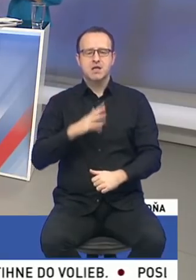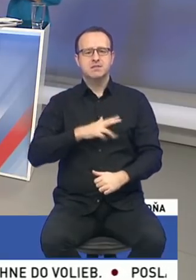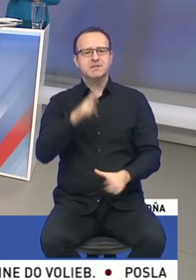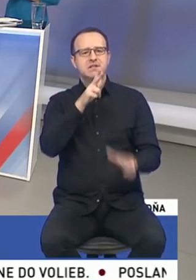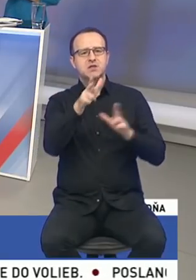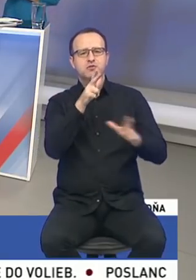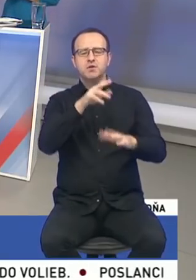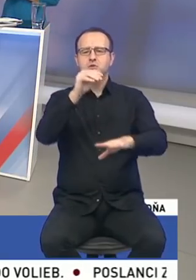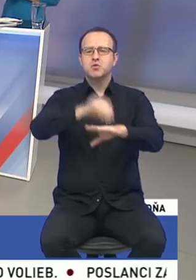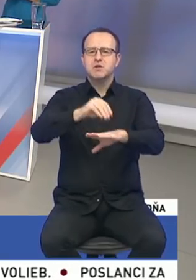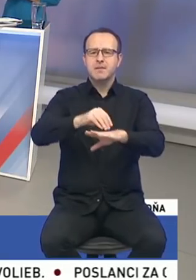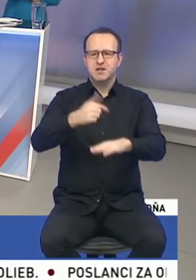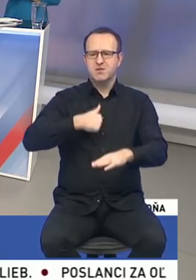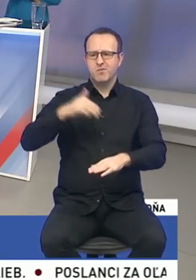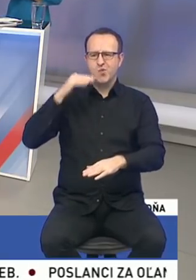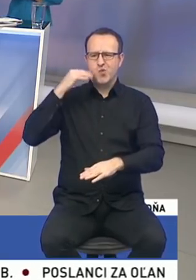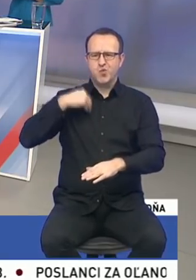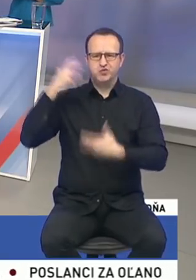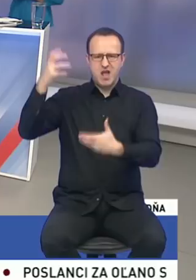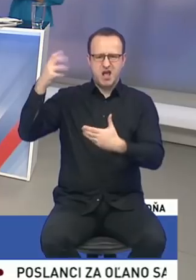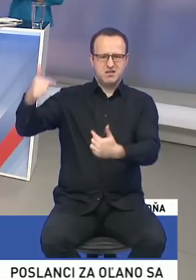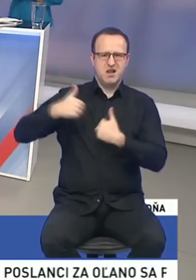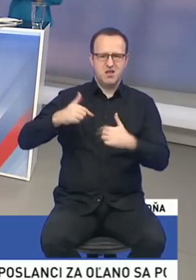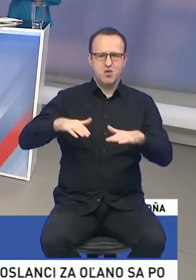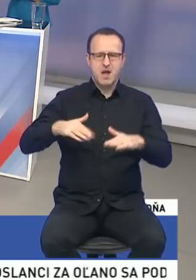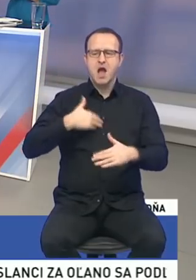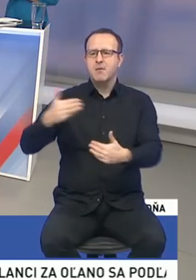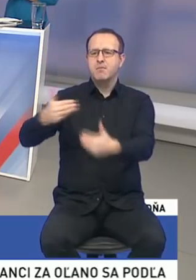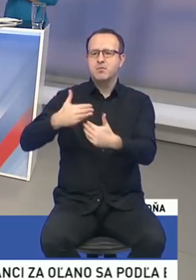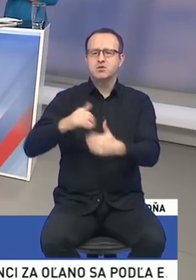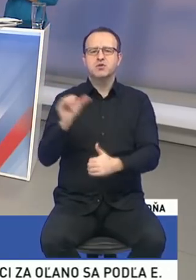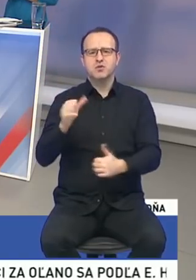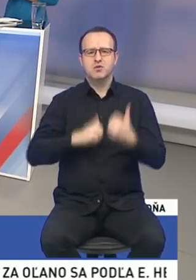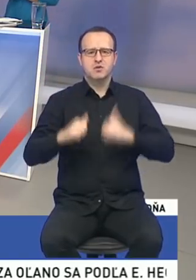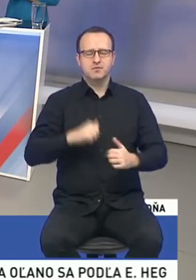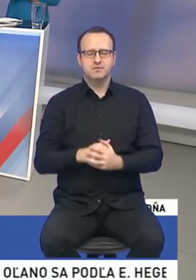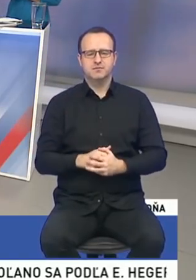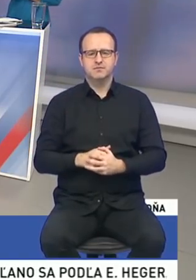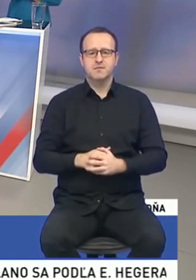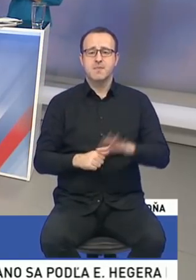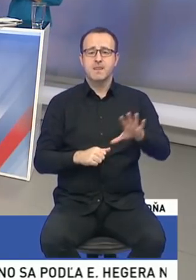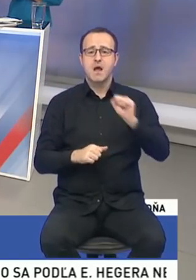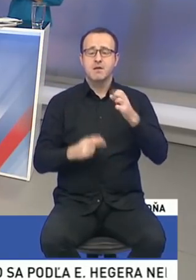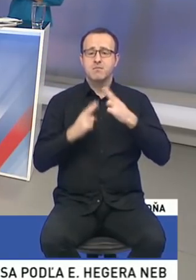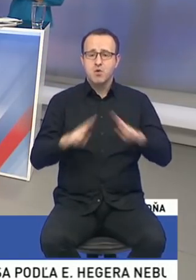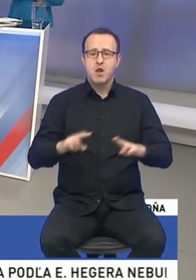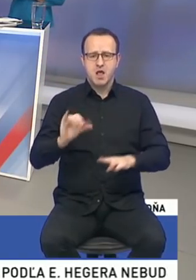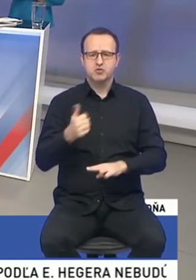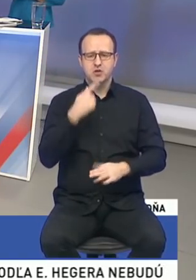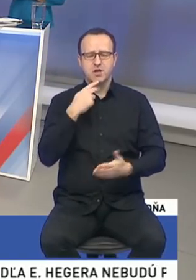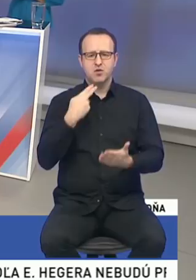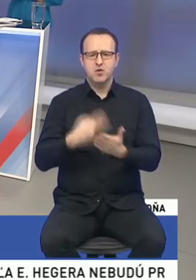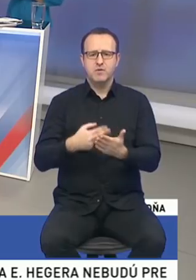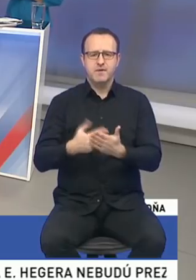oznámiť, že teda majú domáce násily a nikto nemôže pomôcť. Ak by som mohla ešte, ja by som zaregovala na tú